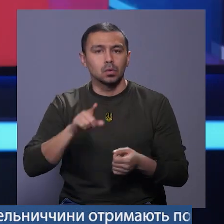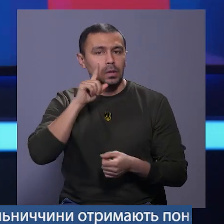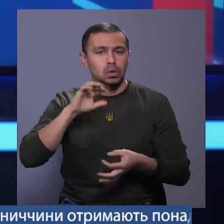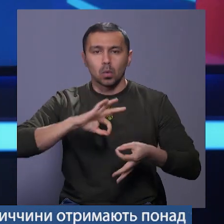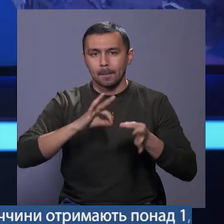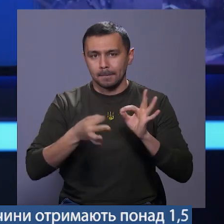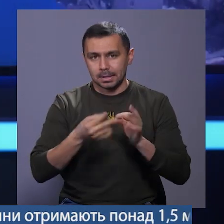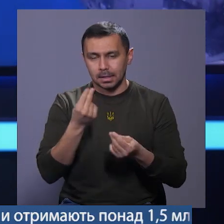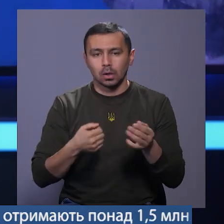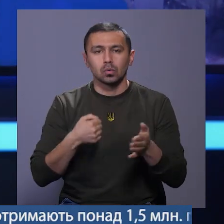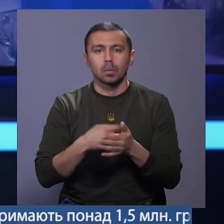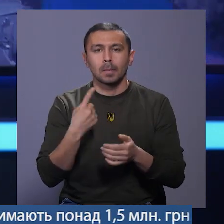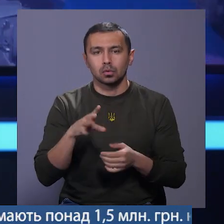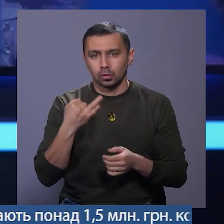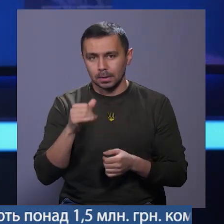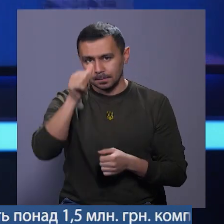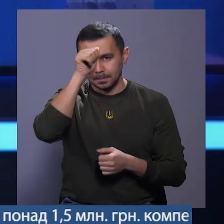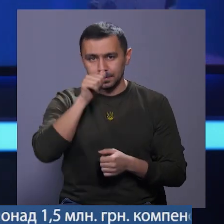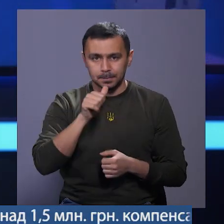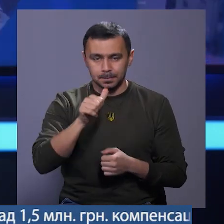олімпійські ігри до 1 лютого.